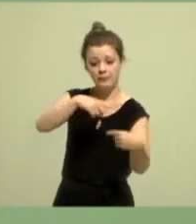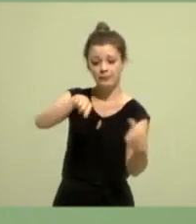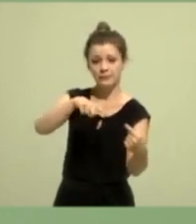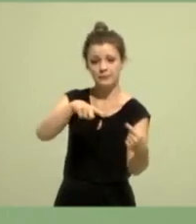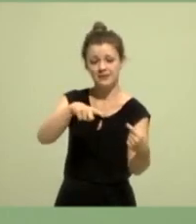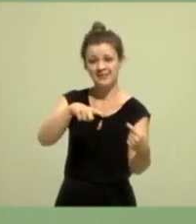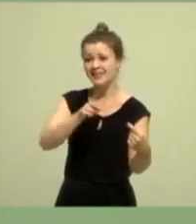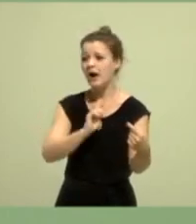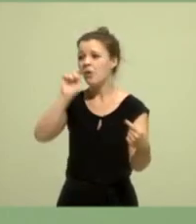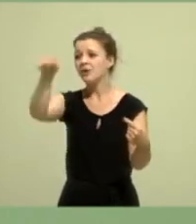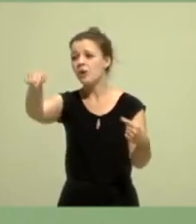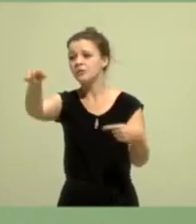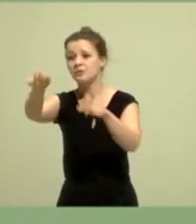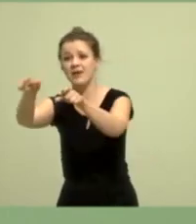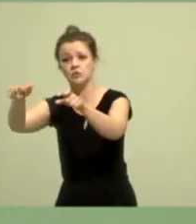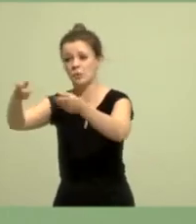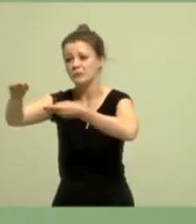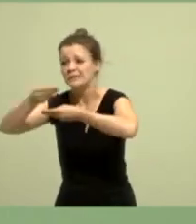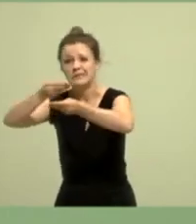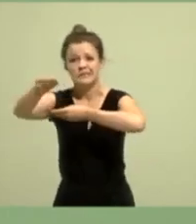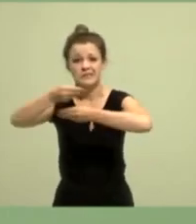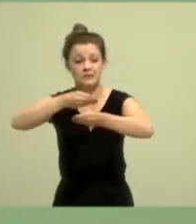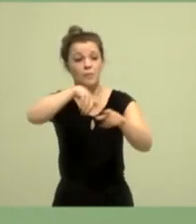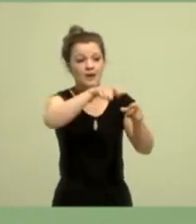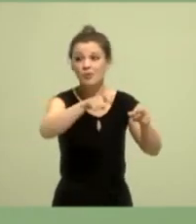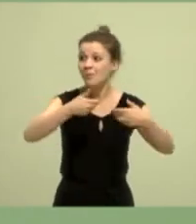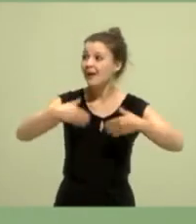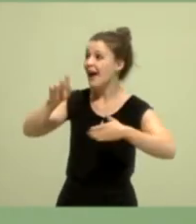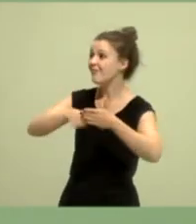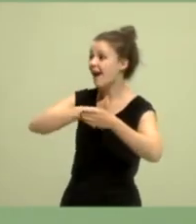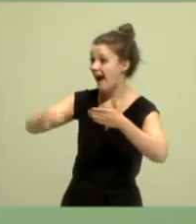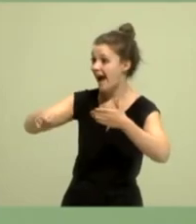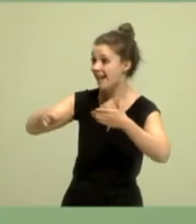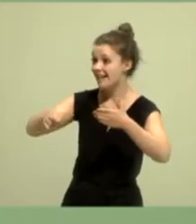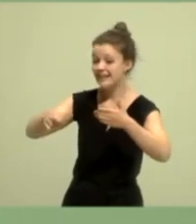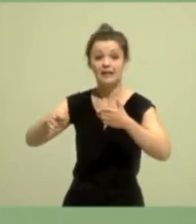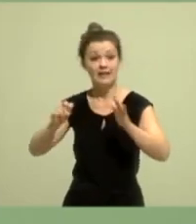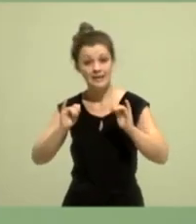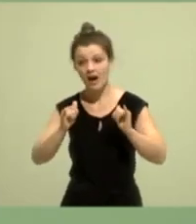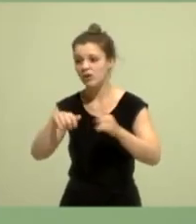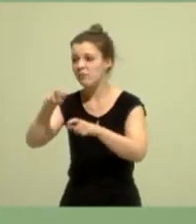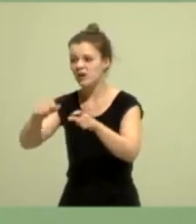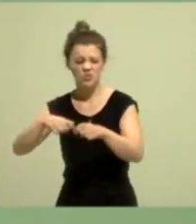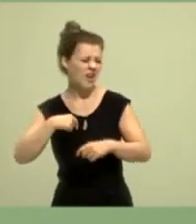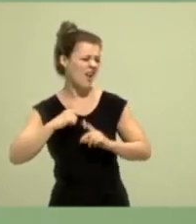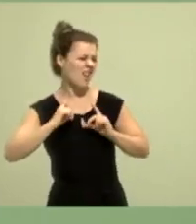auch nicht wählen gehen. Lasst uns mit den Leuten reden, die Grüne wählen, aber auch nicht Grüne wählen. Denn daraus entsteht unsere